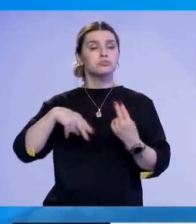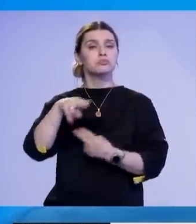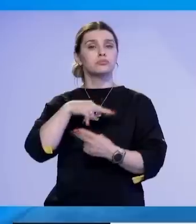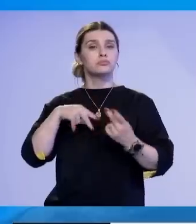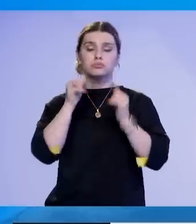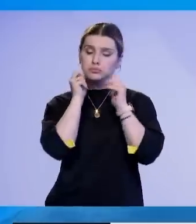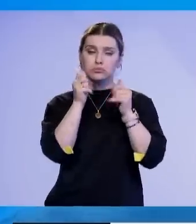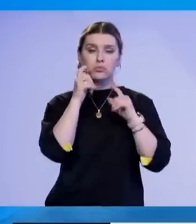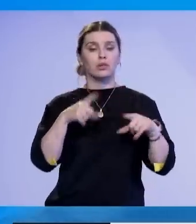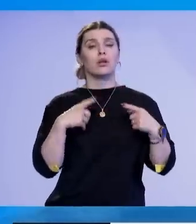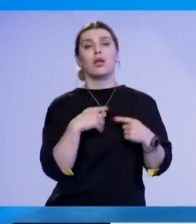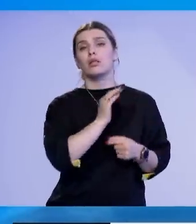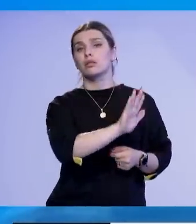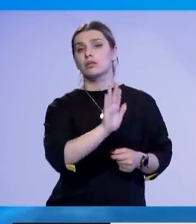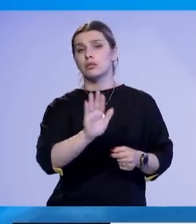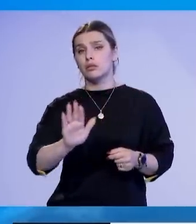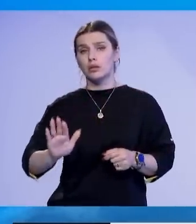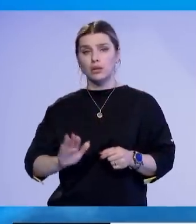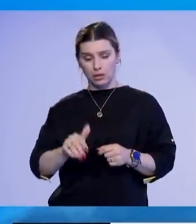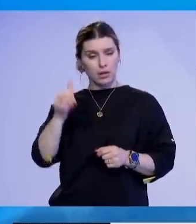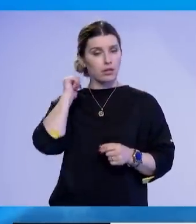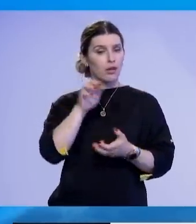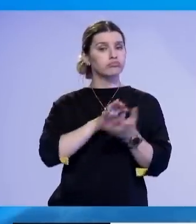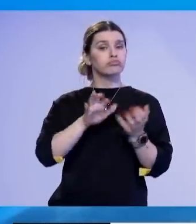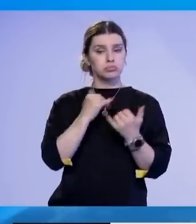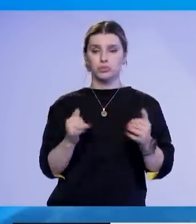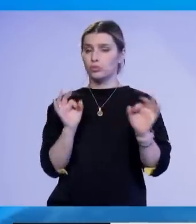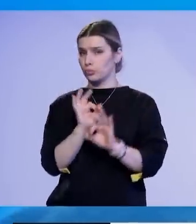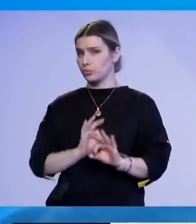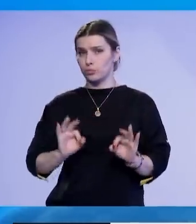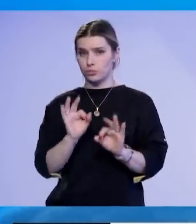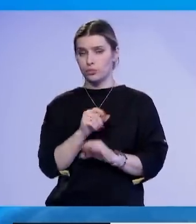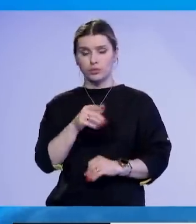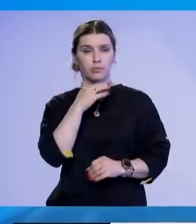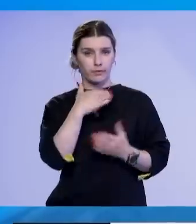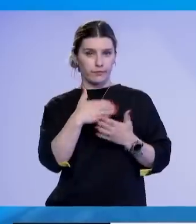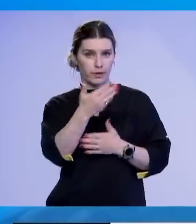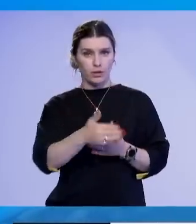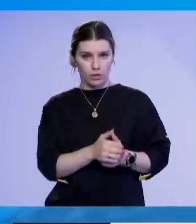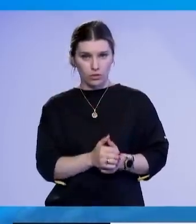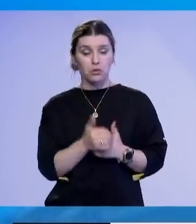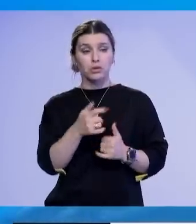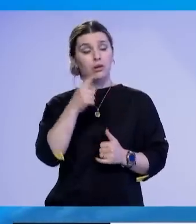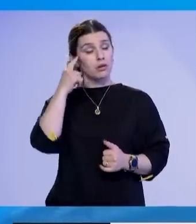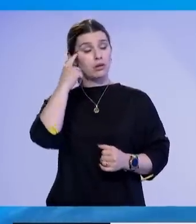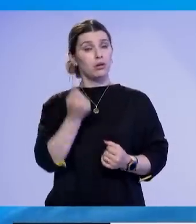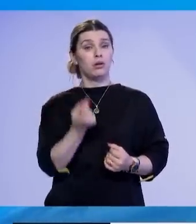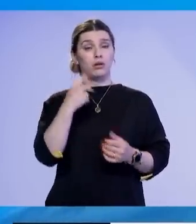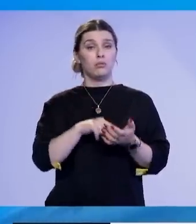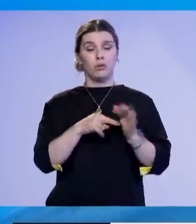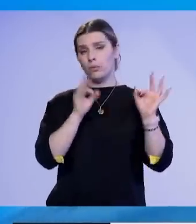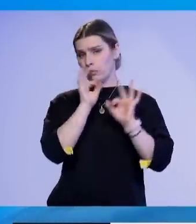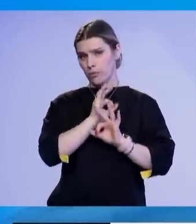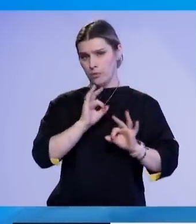bërë përdi shmërin e tyre pas tensionet të djeshme, në Mitrovicën e Verjot nuk është ndjerë sot ndoni tension, ka pasur